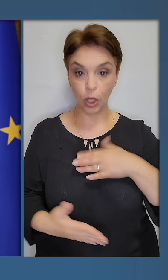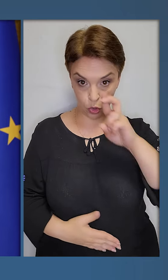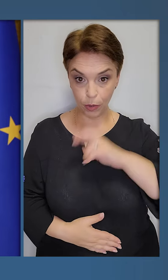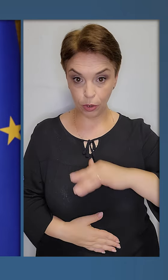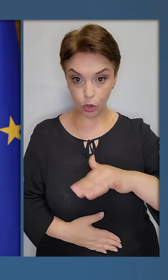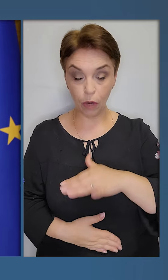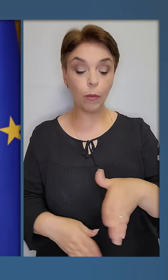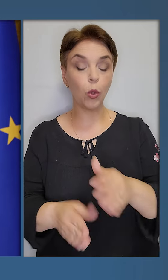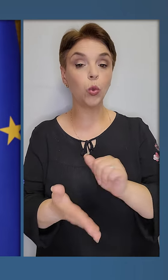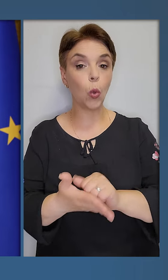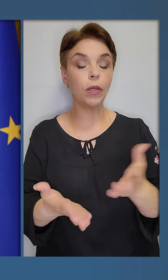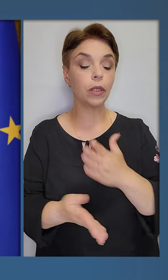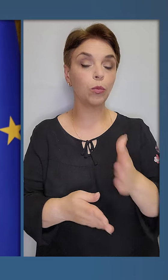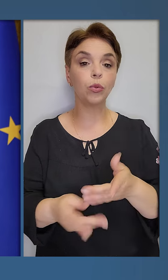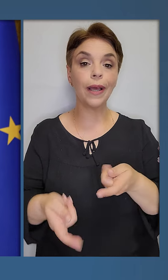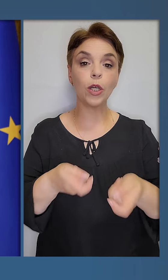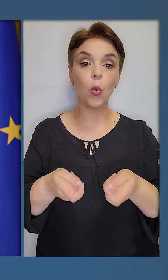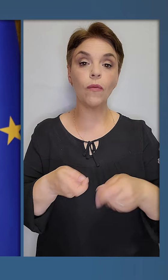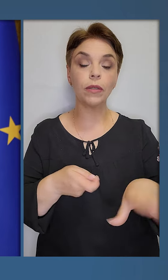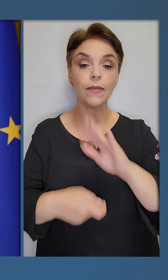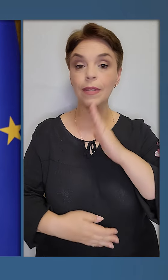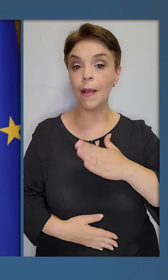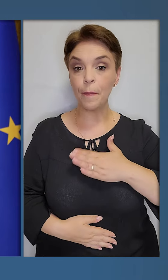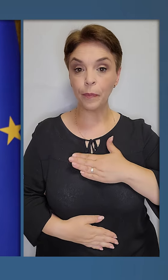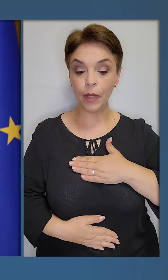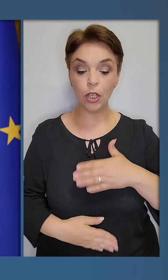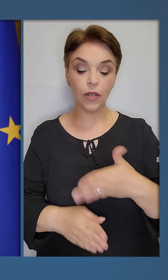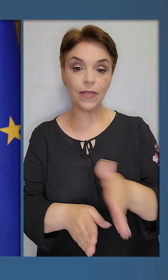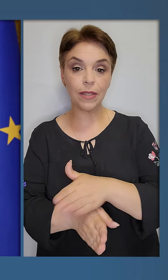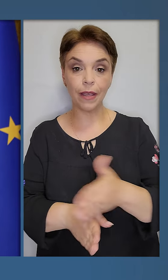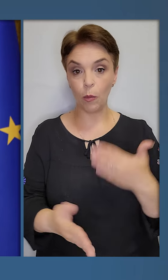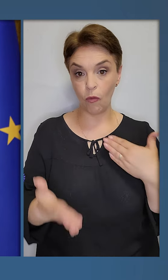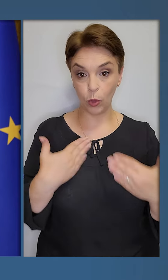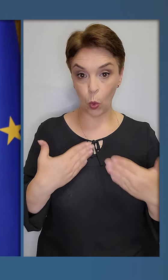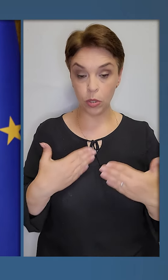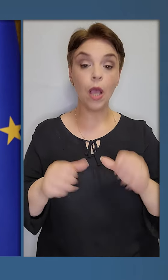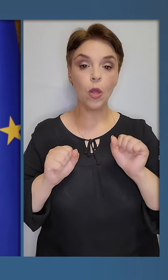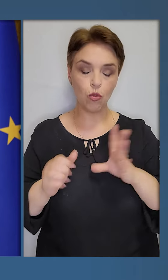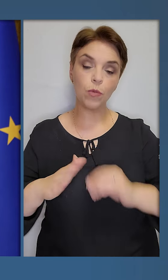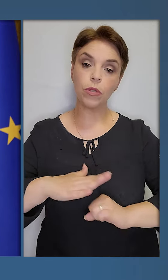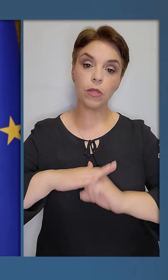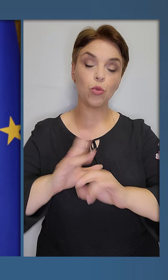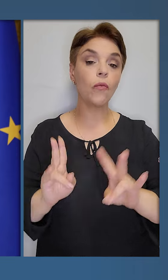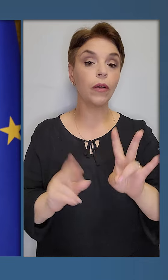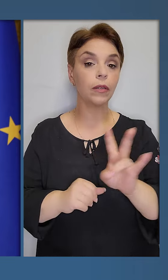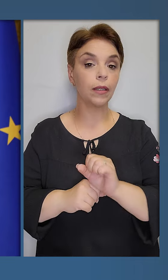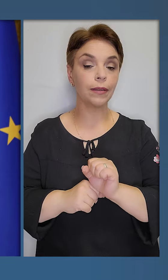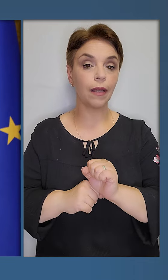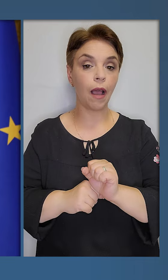державами. Документ, який буде реалювати всі наші взаємовідносини, який може бути заснований на